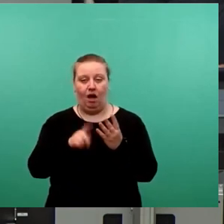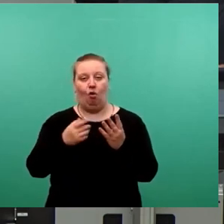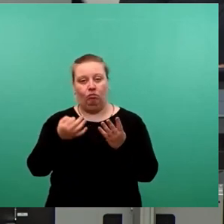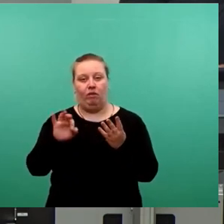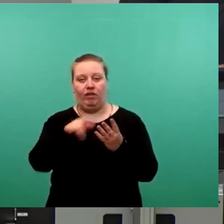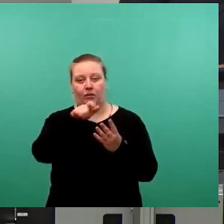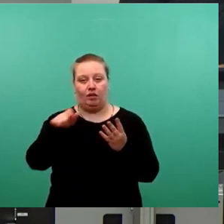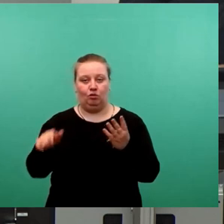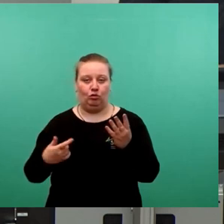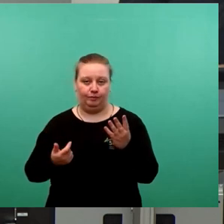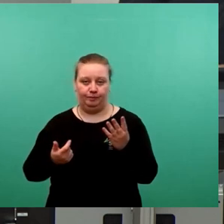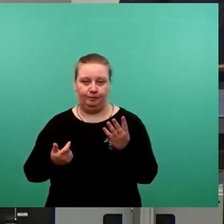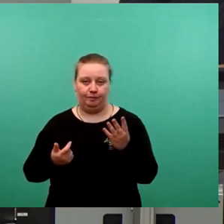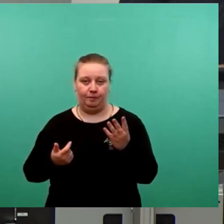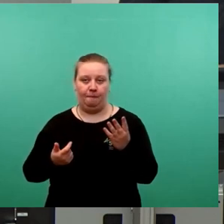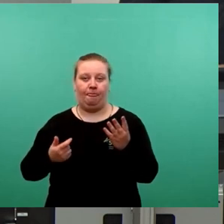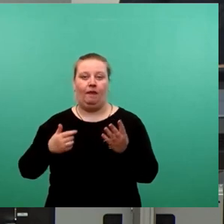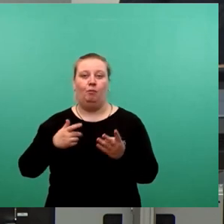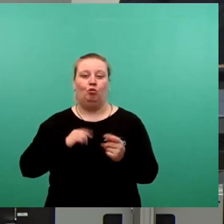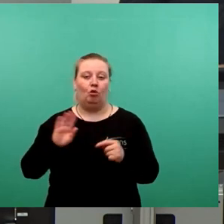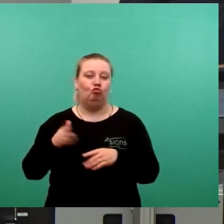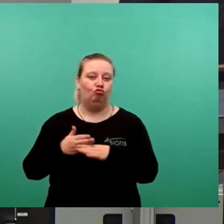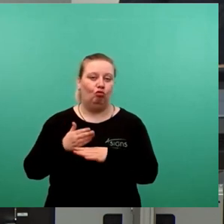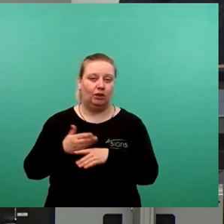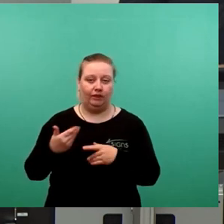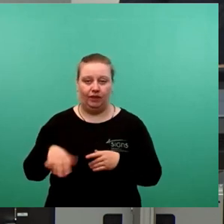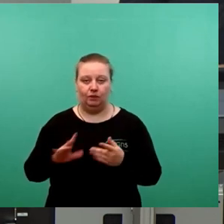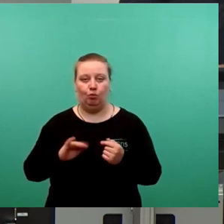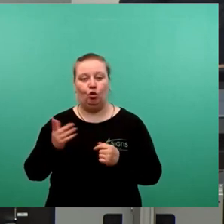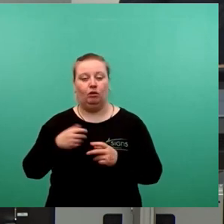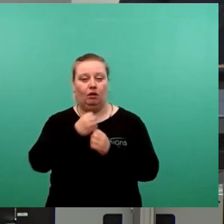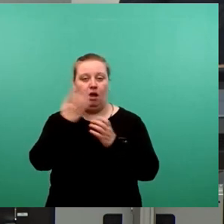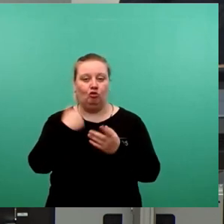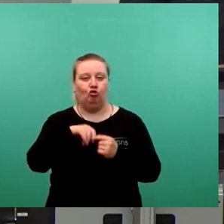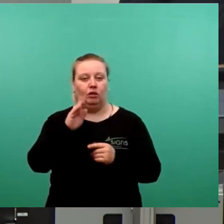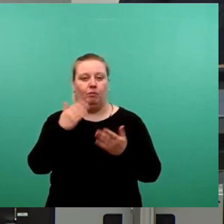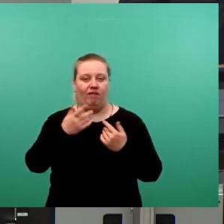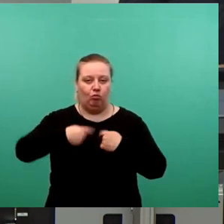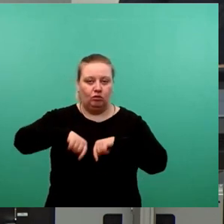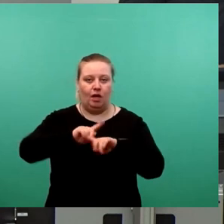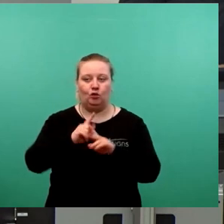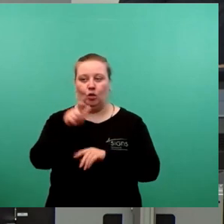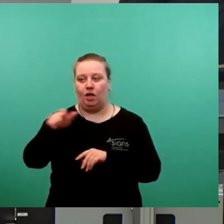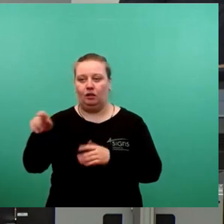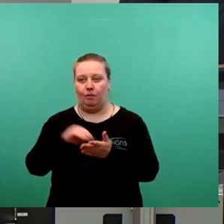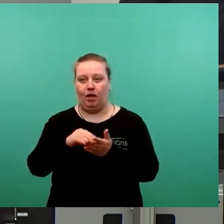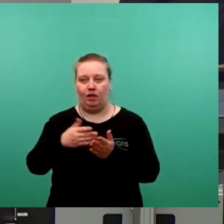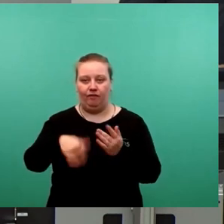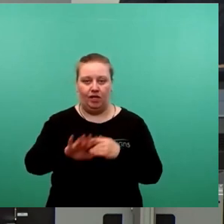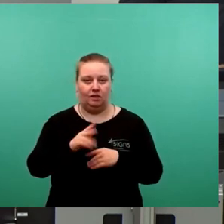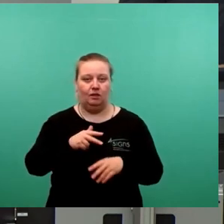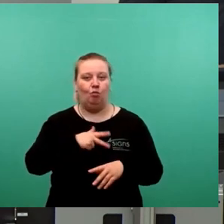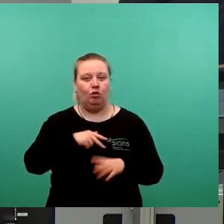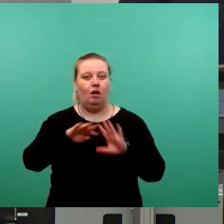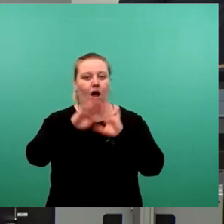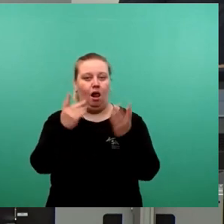Kandidaten sind. Man empfand es als störend, dass sich in dem ohnehin schon dünnen Bewerberkreis trotzdem der Kandidaten befanden, die nach den allgemeingültigen